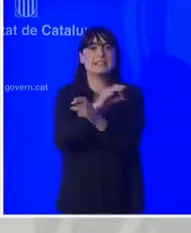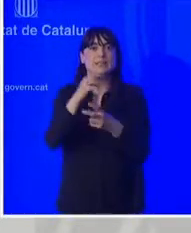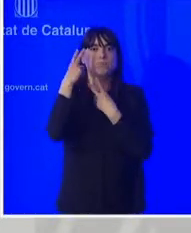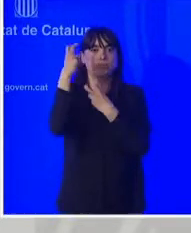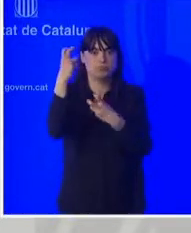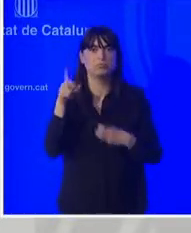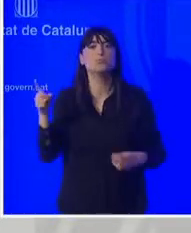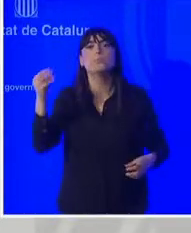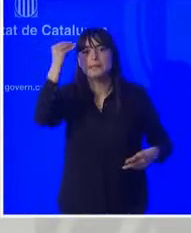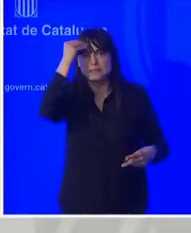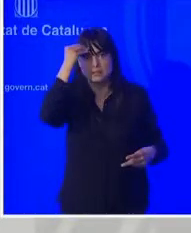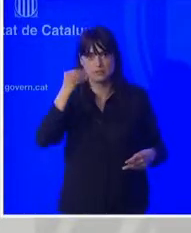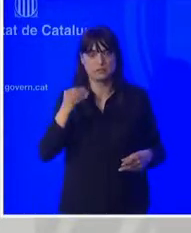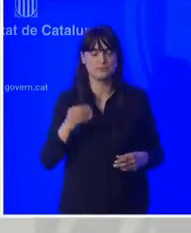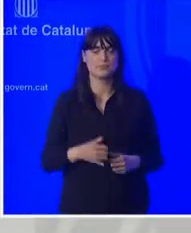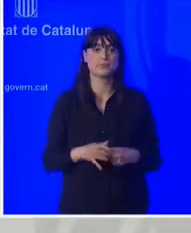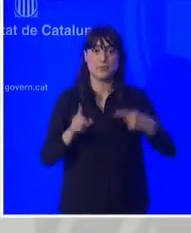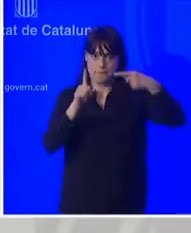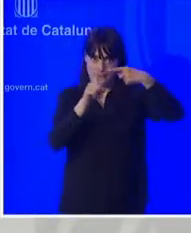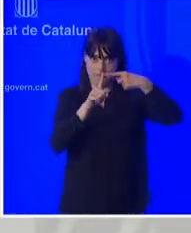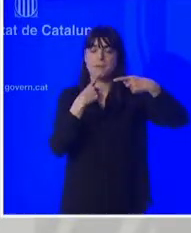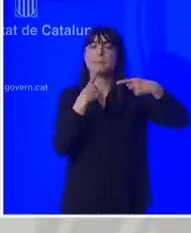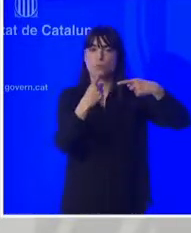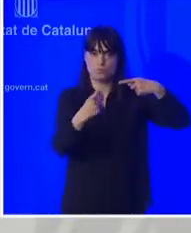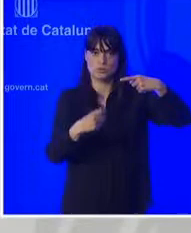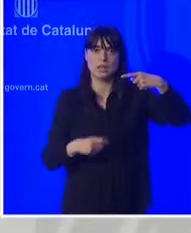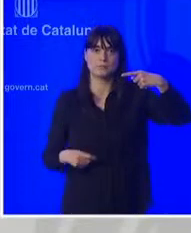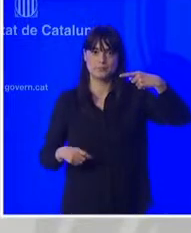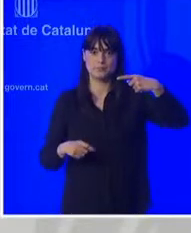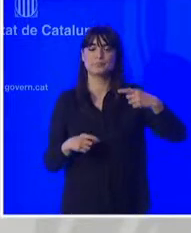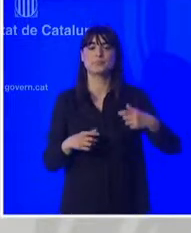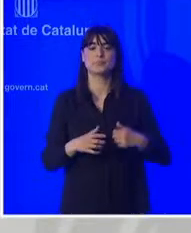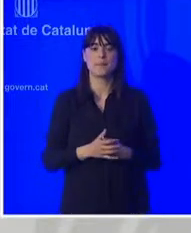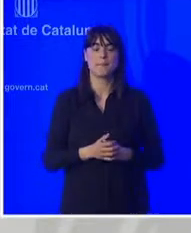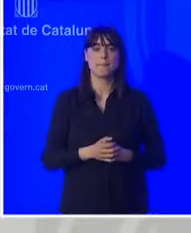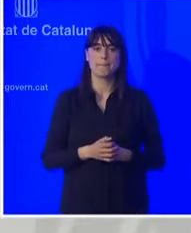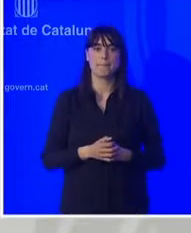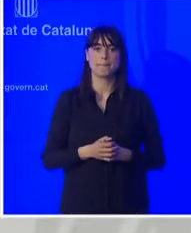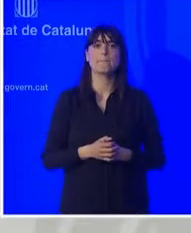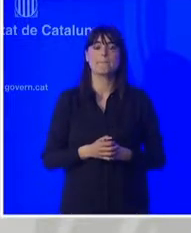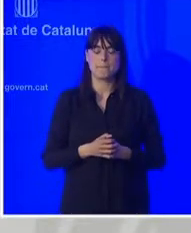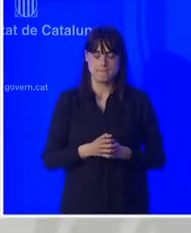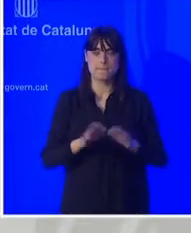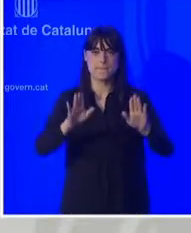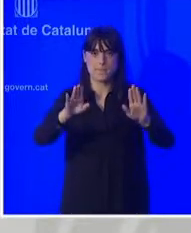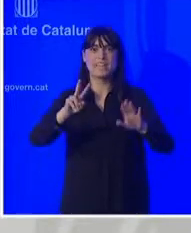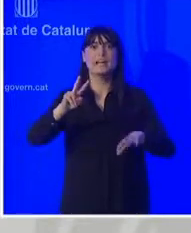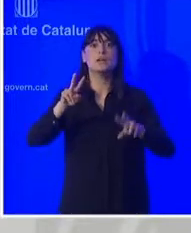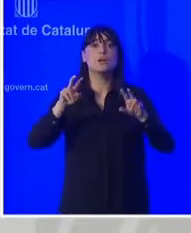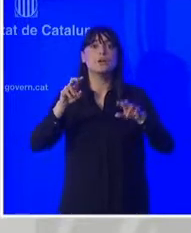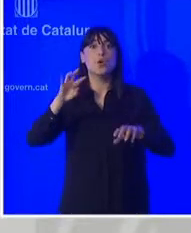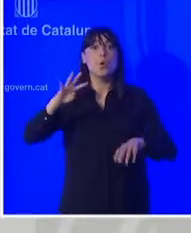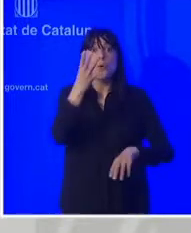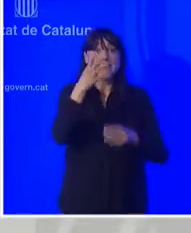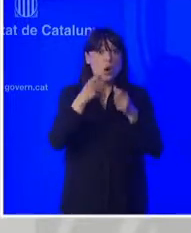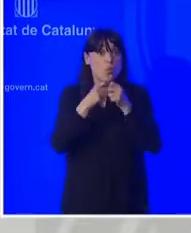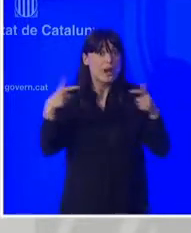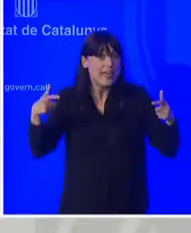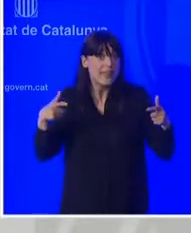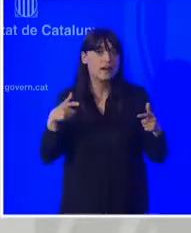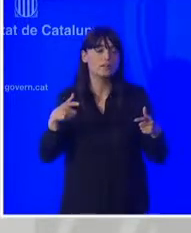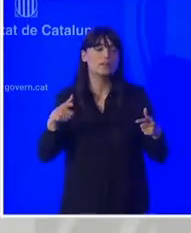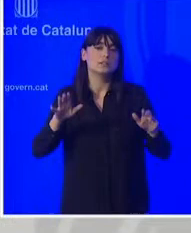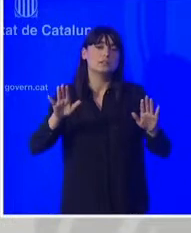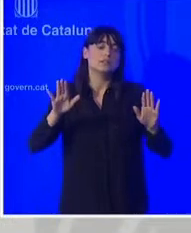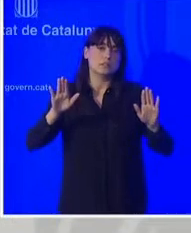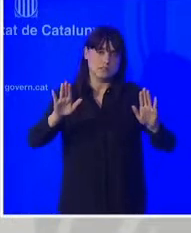Bé, pel que fa referència a la primera pregunta, més que por una quarta onada hem d'estar expectants a mirar d